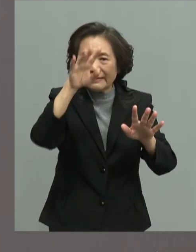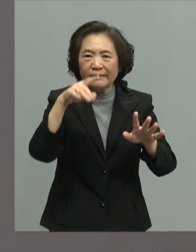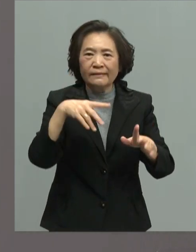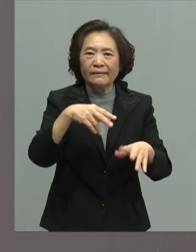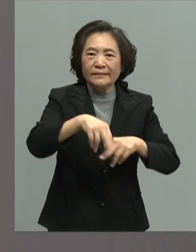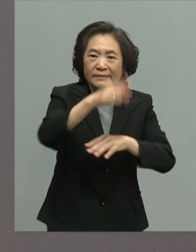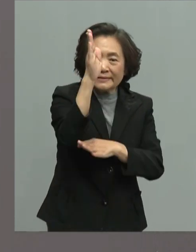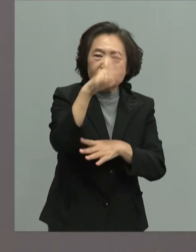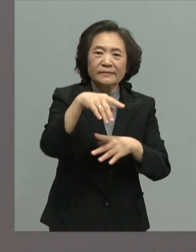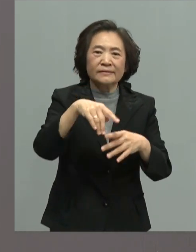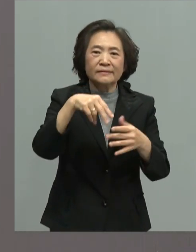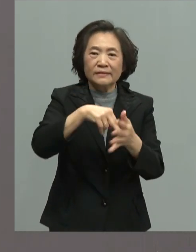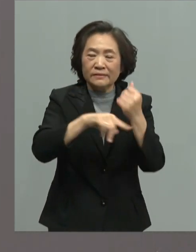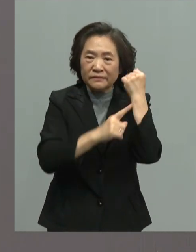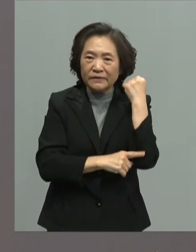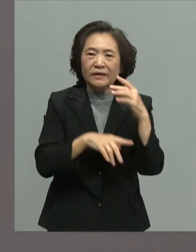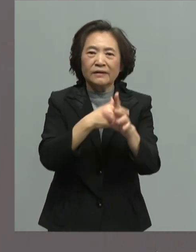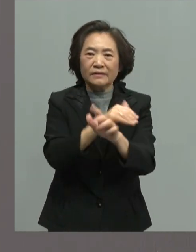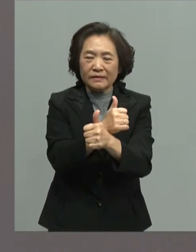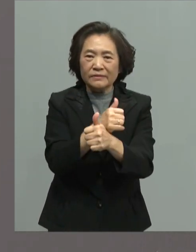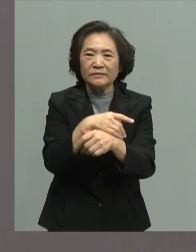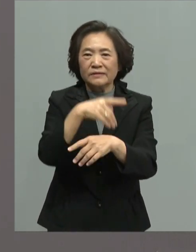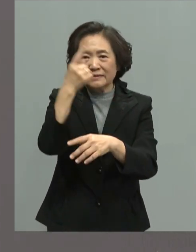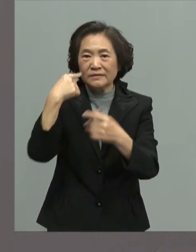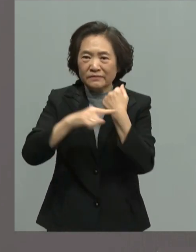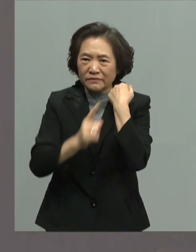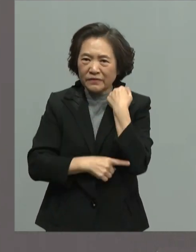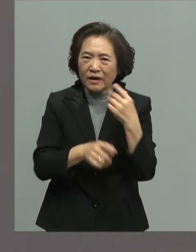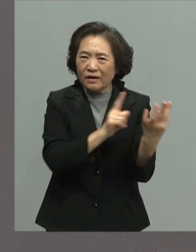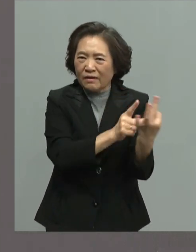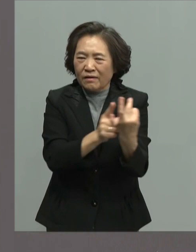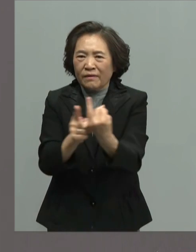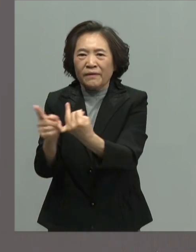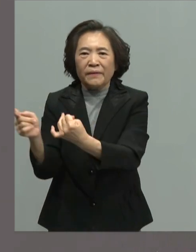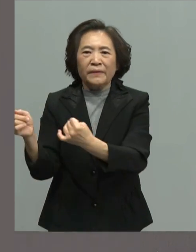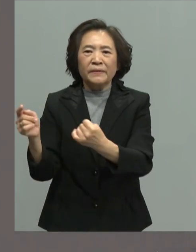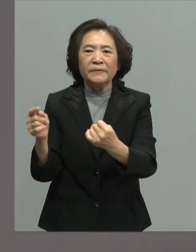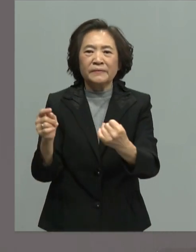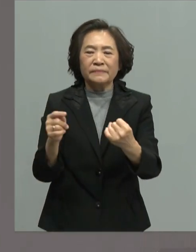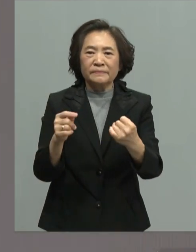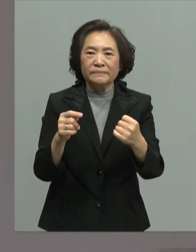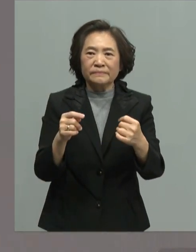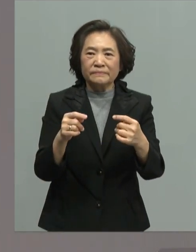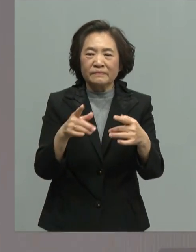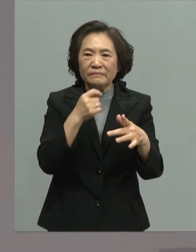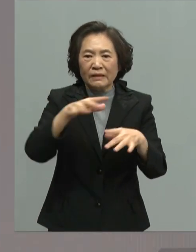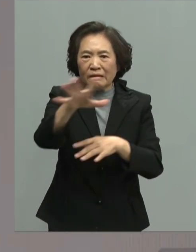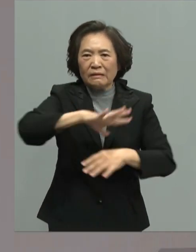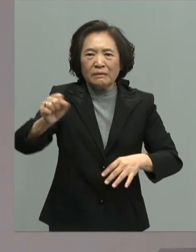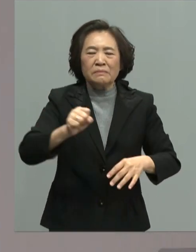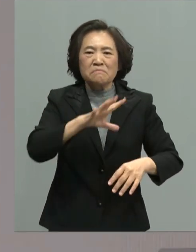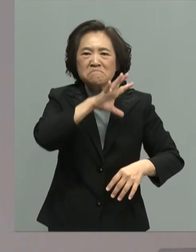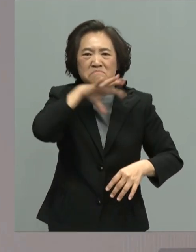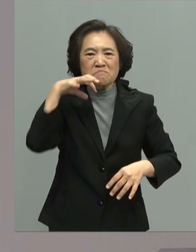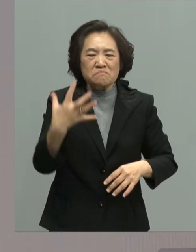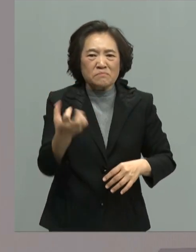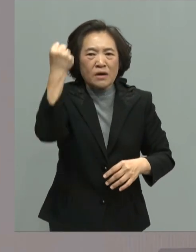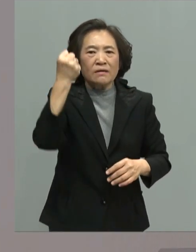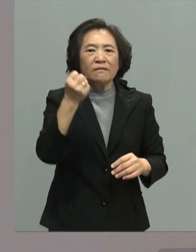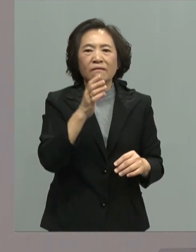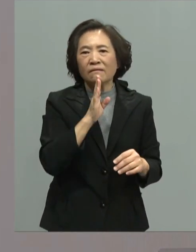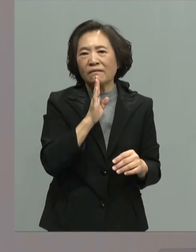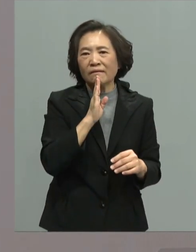法 司法 考试 监察可以讲一把抓完全